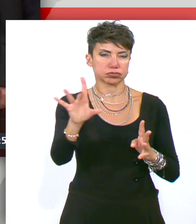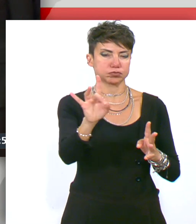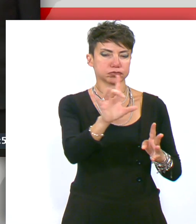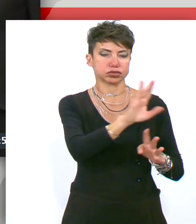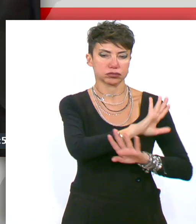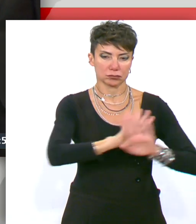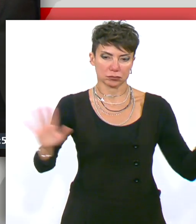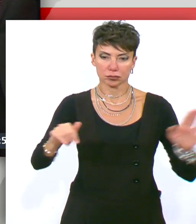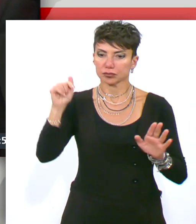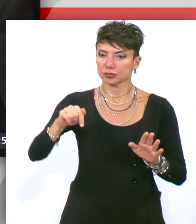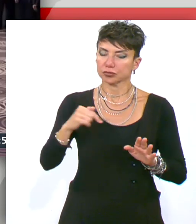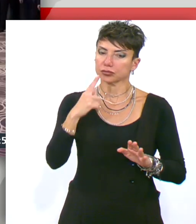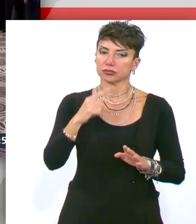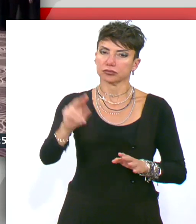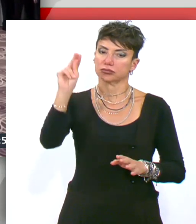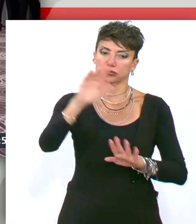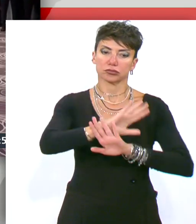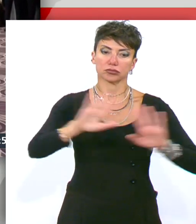μεγαλεπίβολες υποσχέσεις.